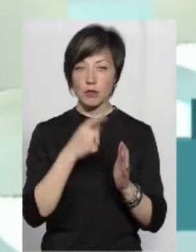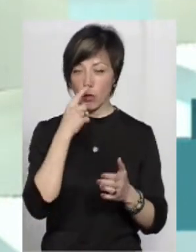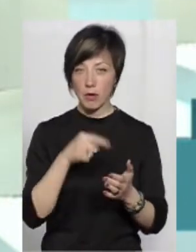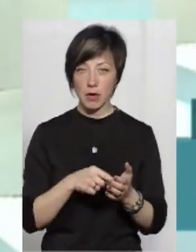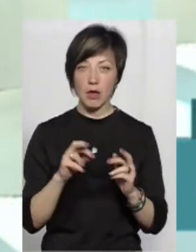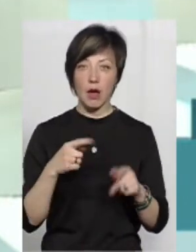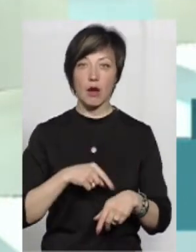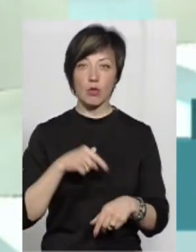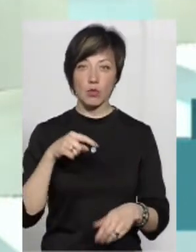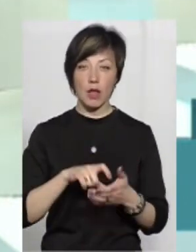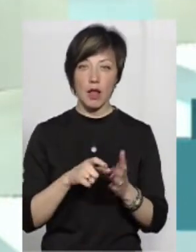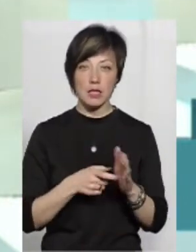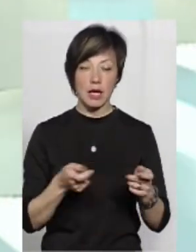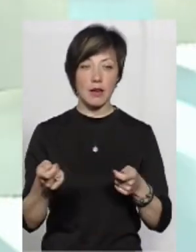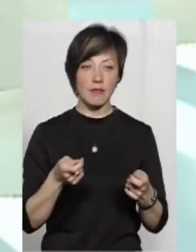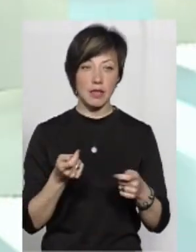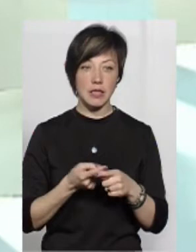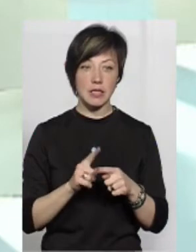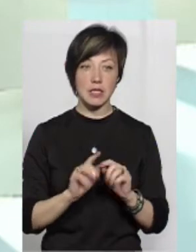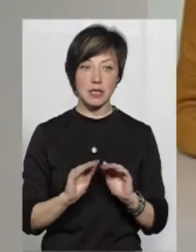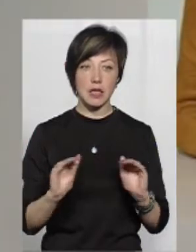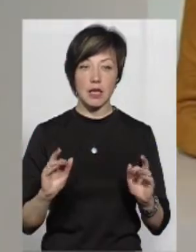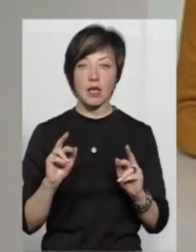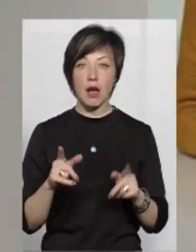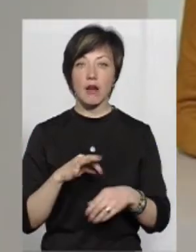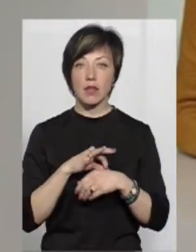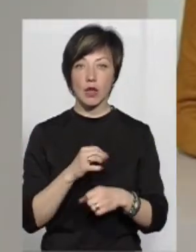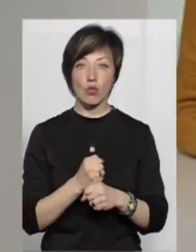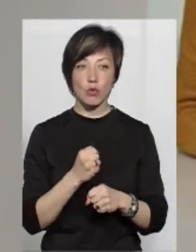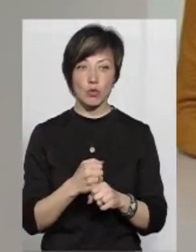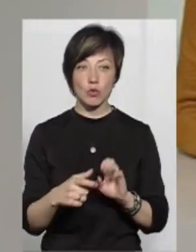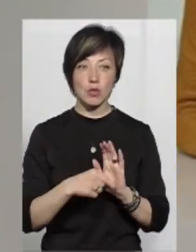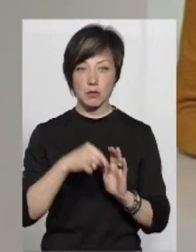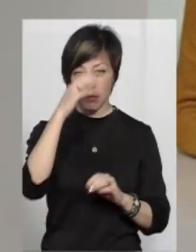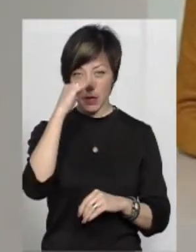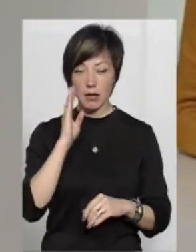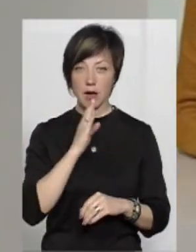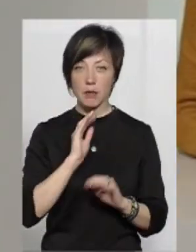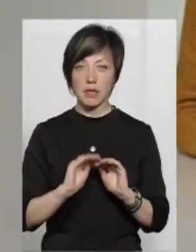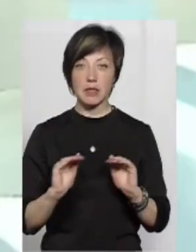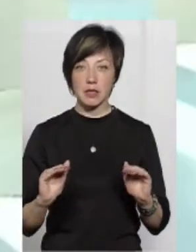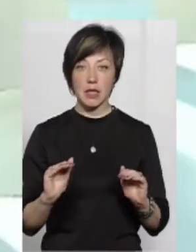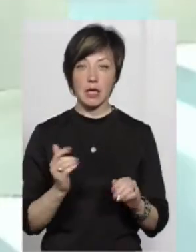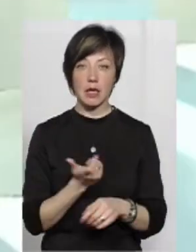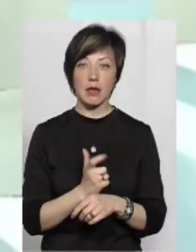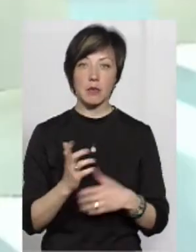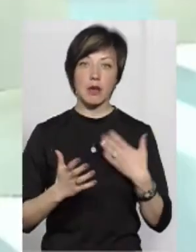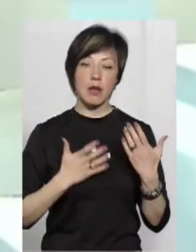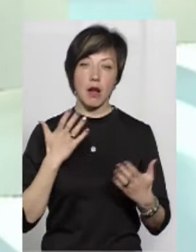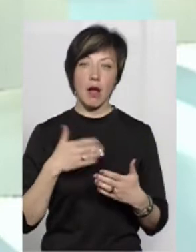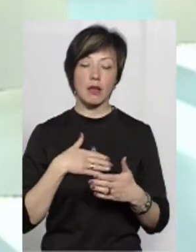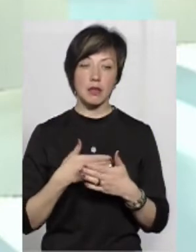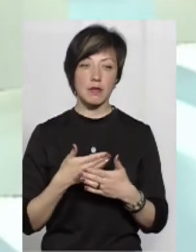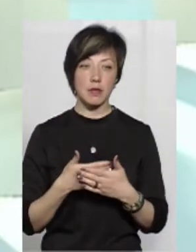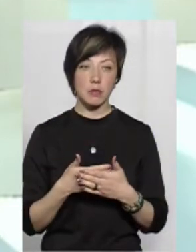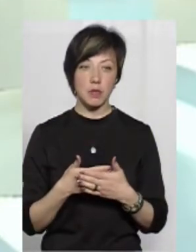вони попадають, як реагує класний керівник на цих дітей, як він веде роботу з батьками таких учнів, гіперактивними, я би їх